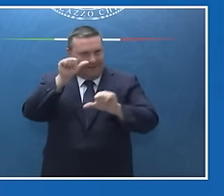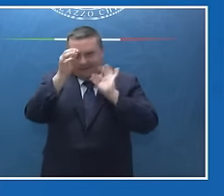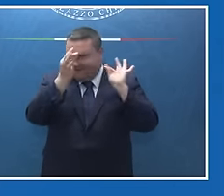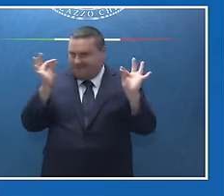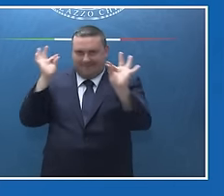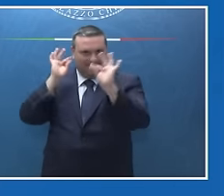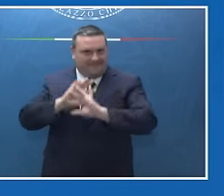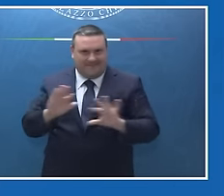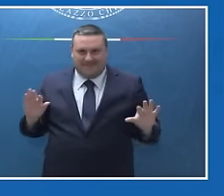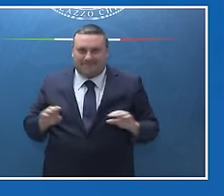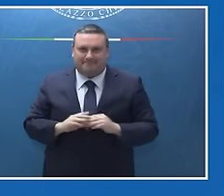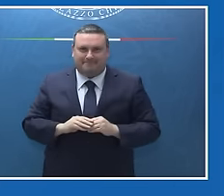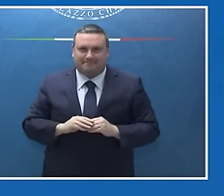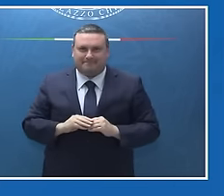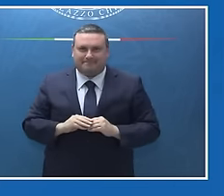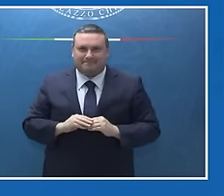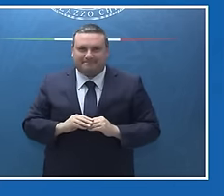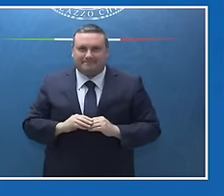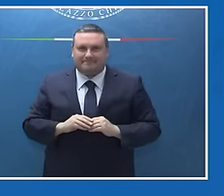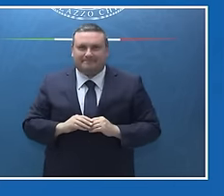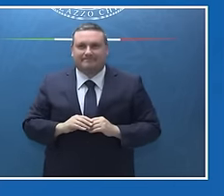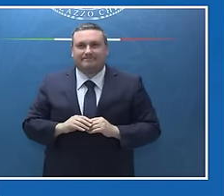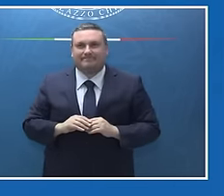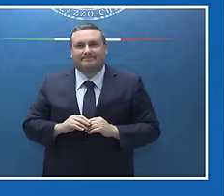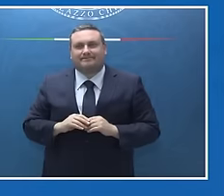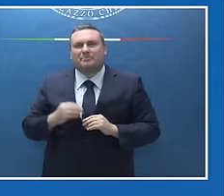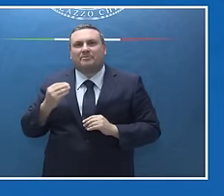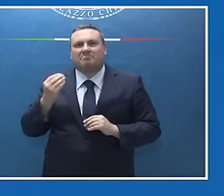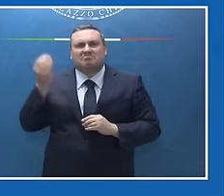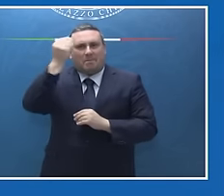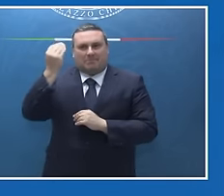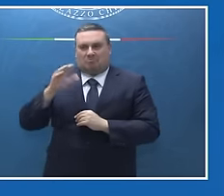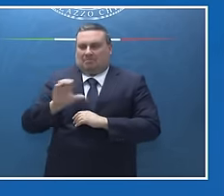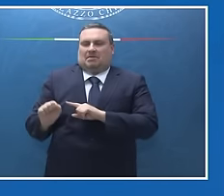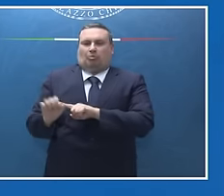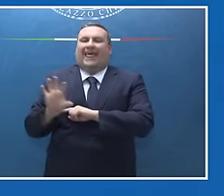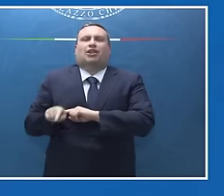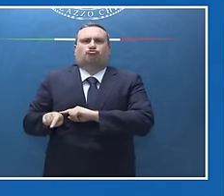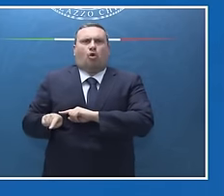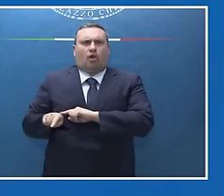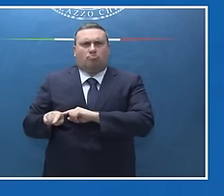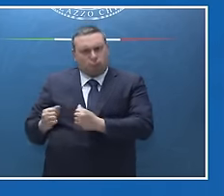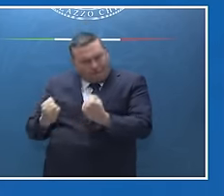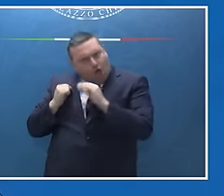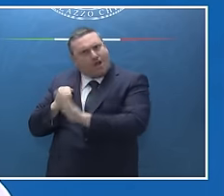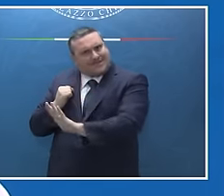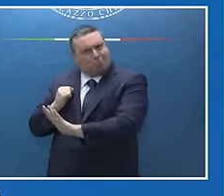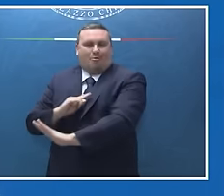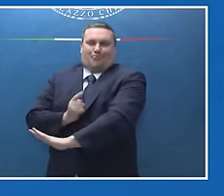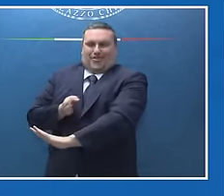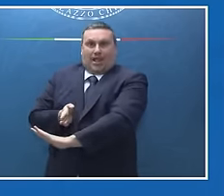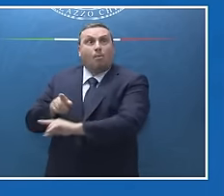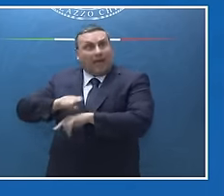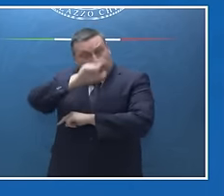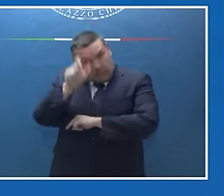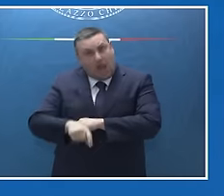E credo che la forza di questa regione, dell'Italia nel suo complesso, ma particolarmente della Puglia